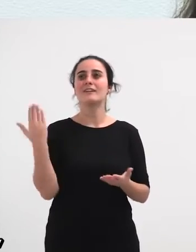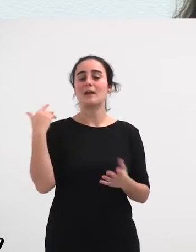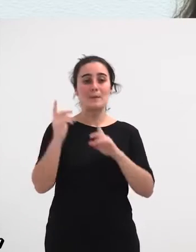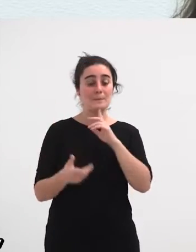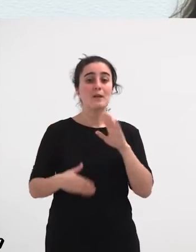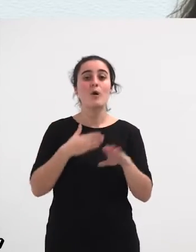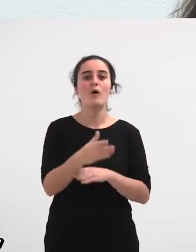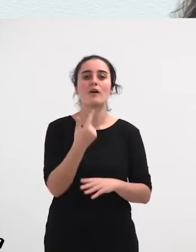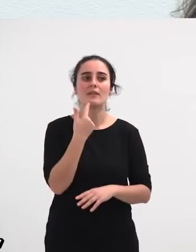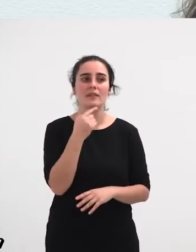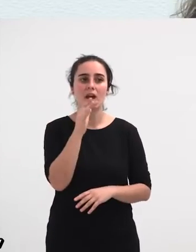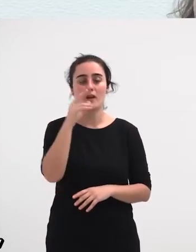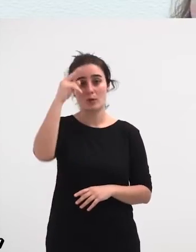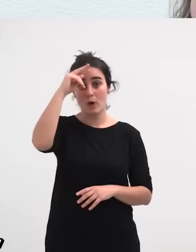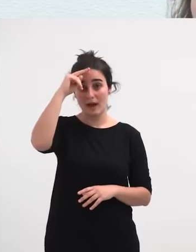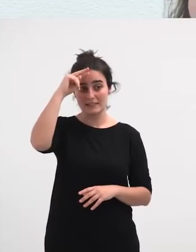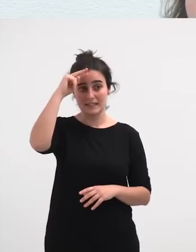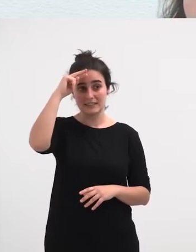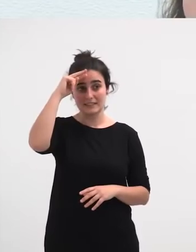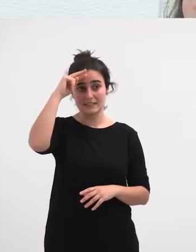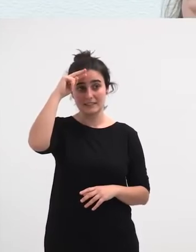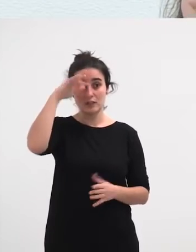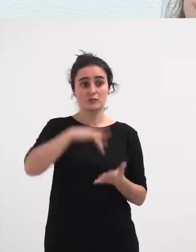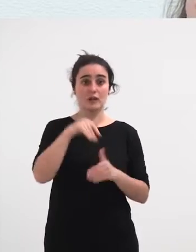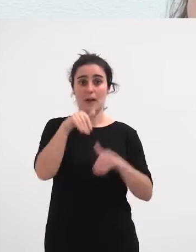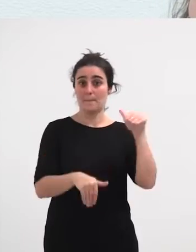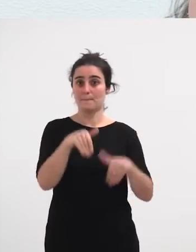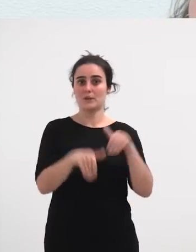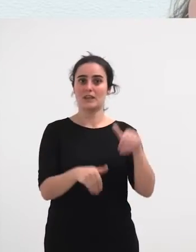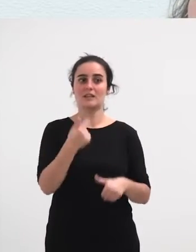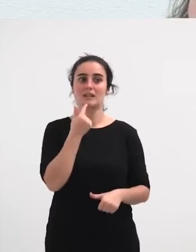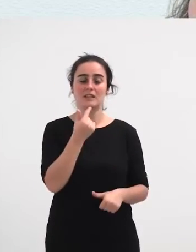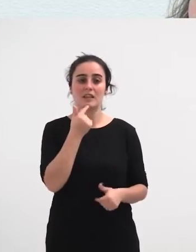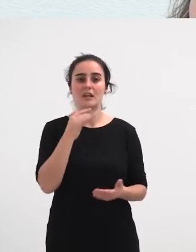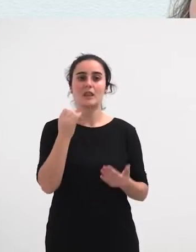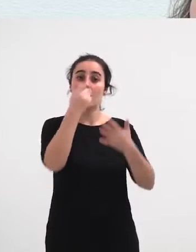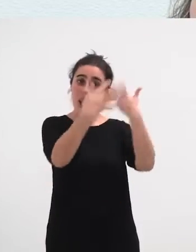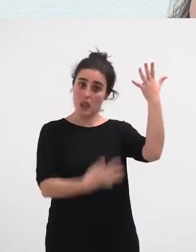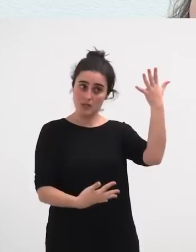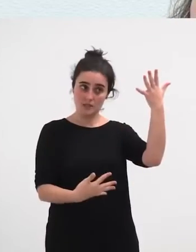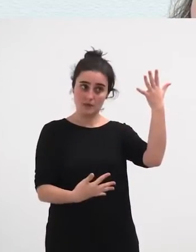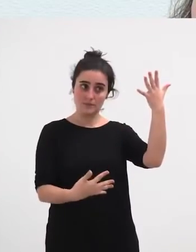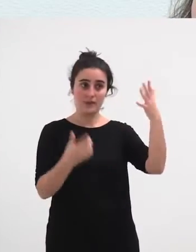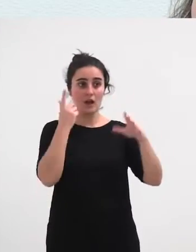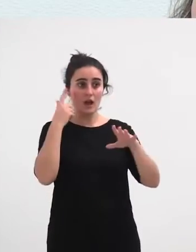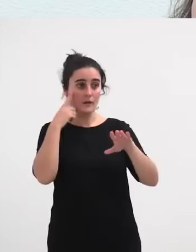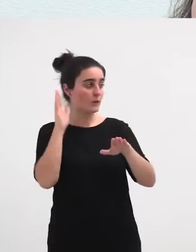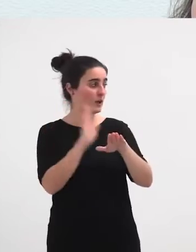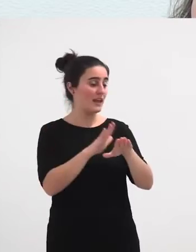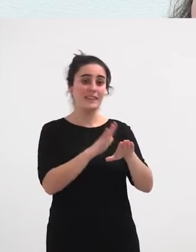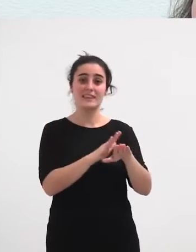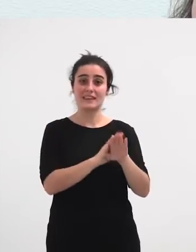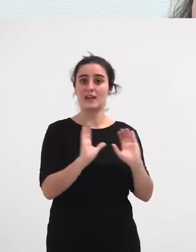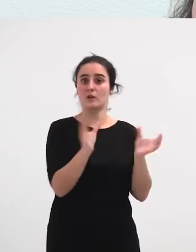atletikeko hautezkundeak datozela, eta bazegoen zurrumurru bat, agertu bartsela lista bat, ezkera bertxalekoak, planteatu